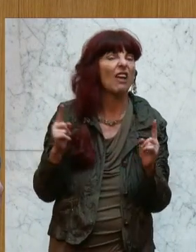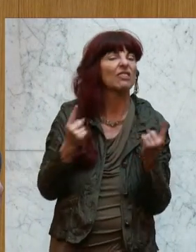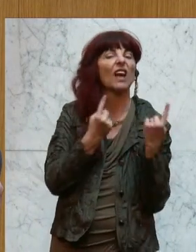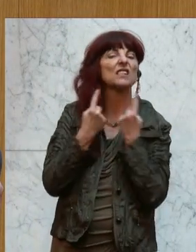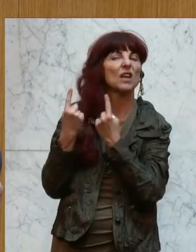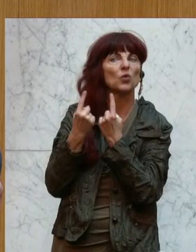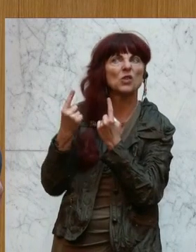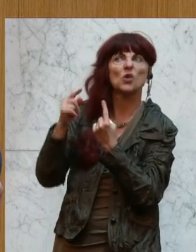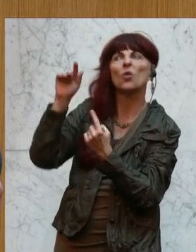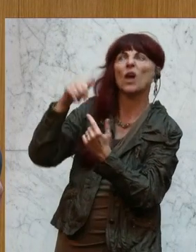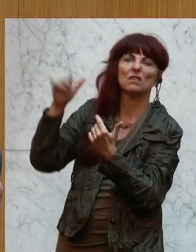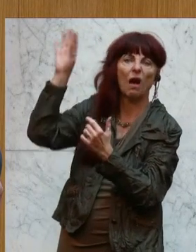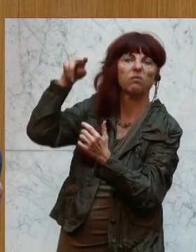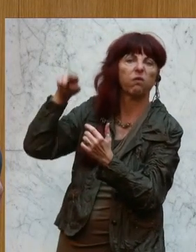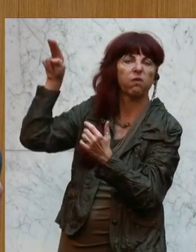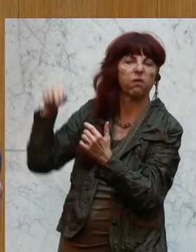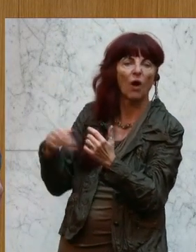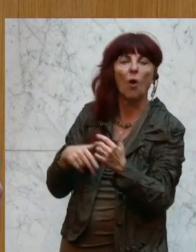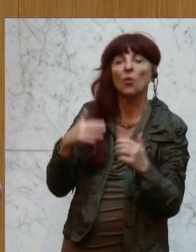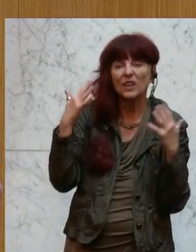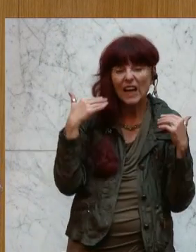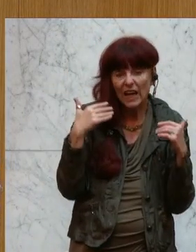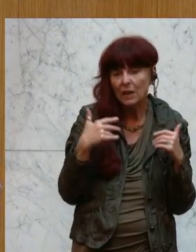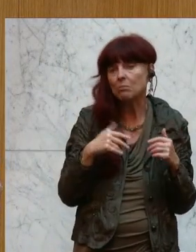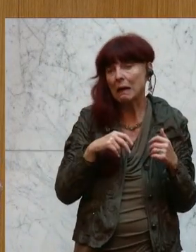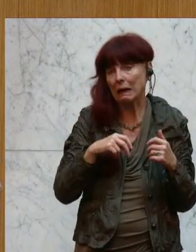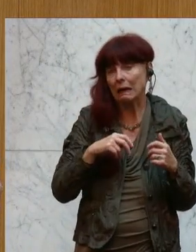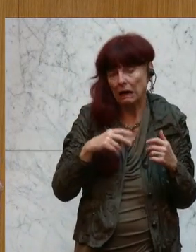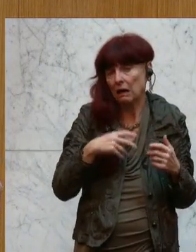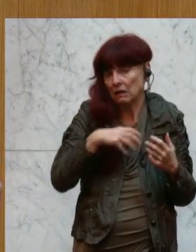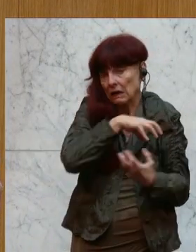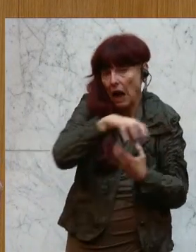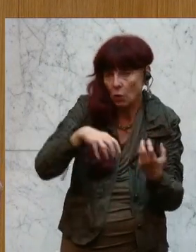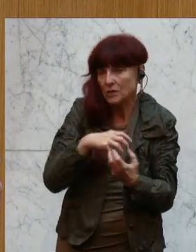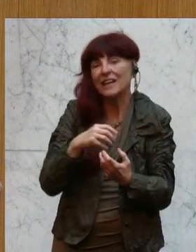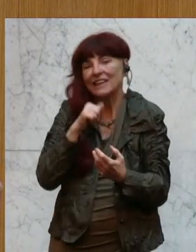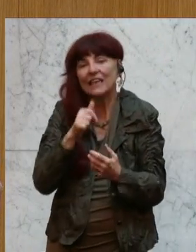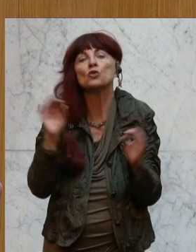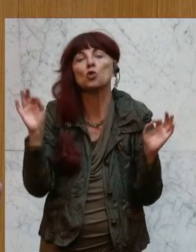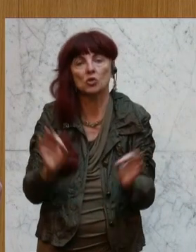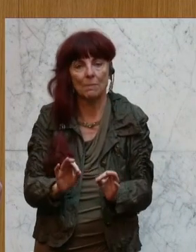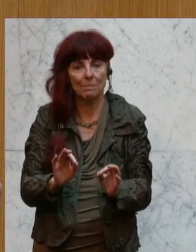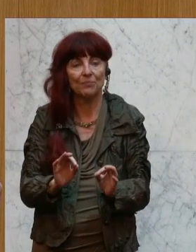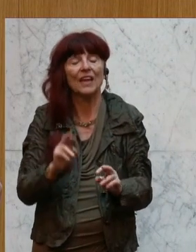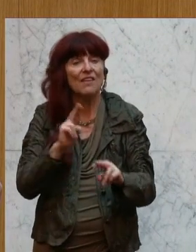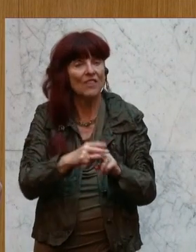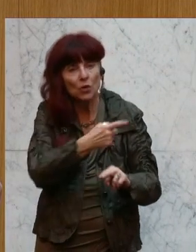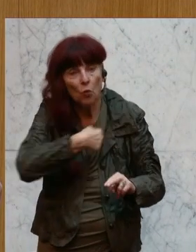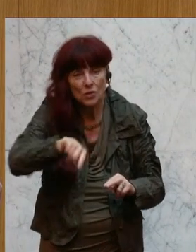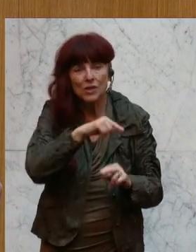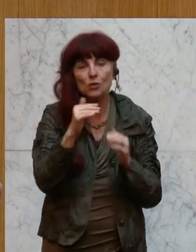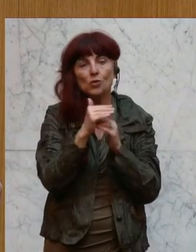auf den Boden geklebt werden. Denn eins muss uns auch klar sein, wenn wir unser System sichern wollen,